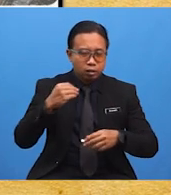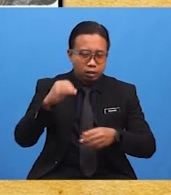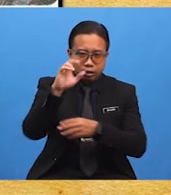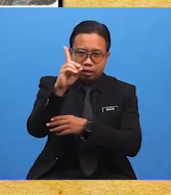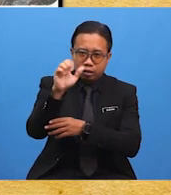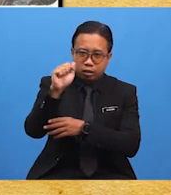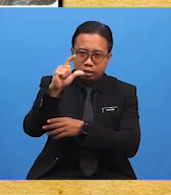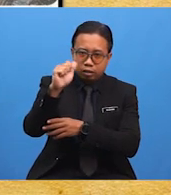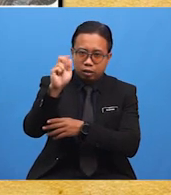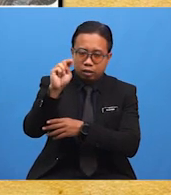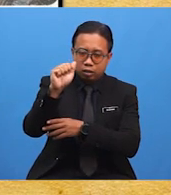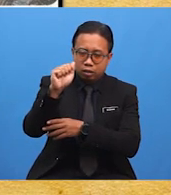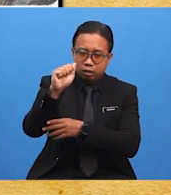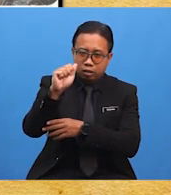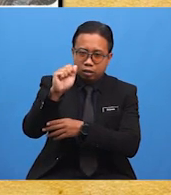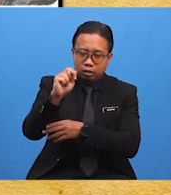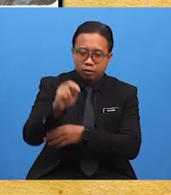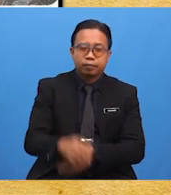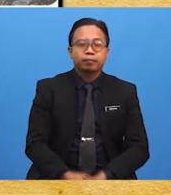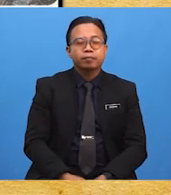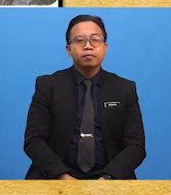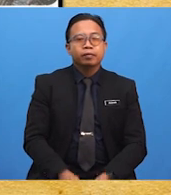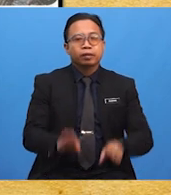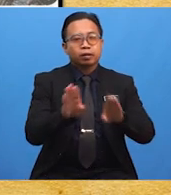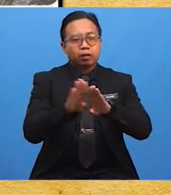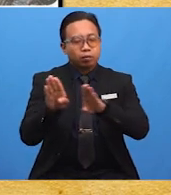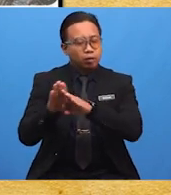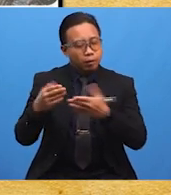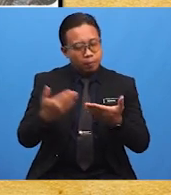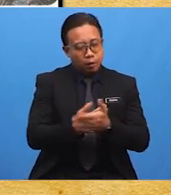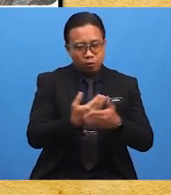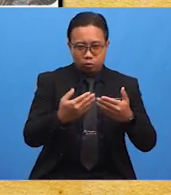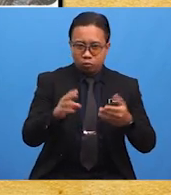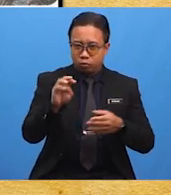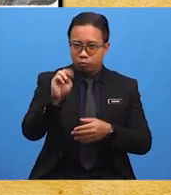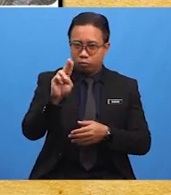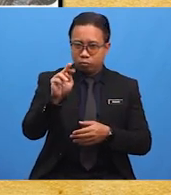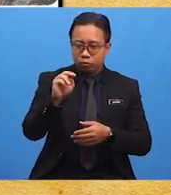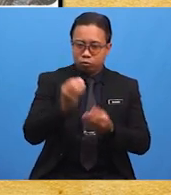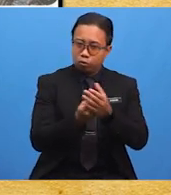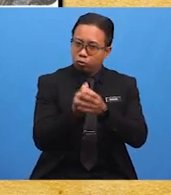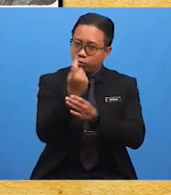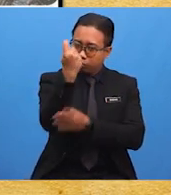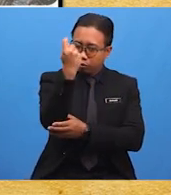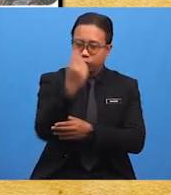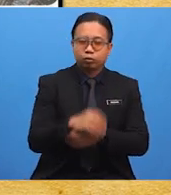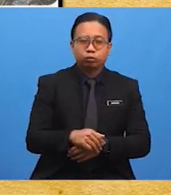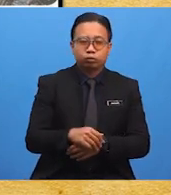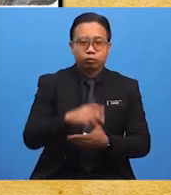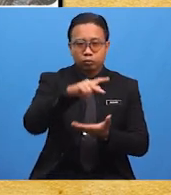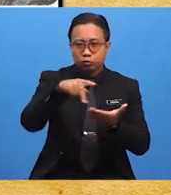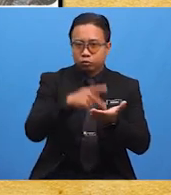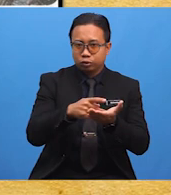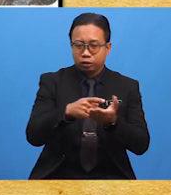Bandar-bandar baharu juga muncul sebagai pusat perniagaan, pusat